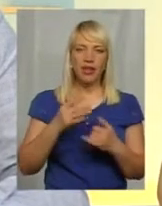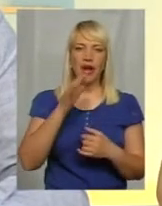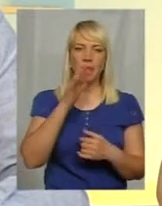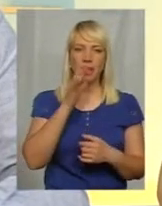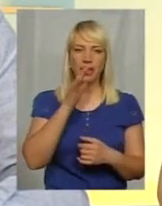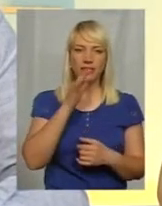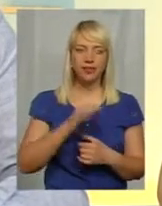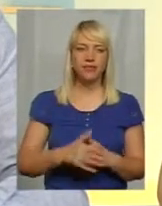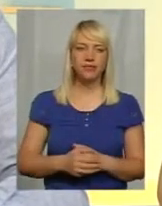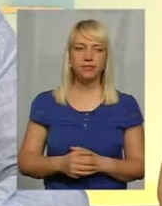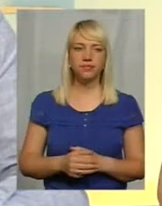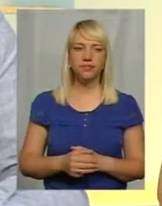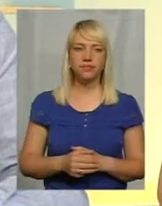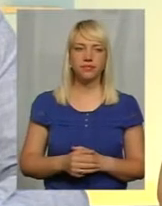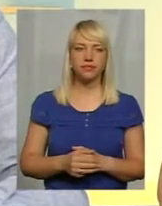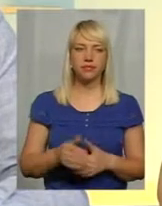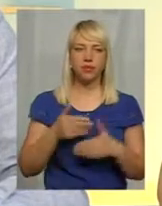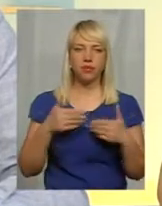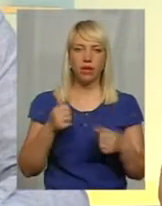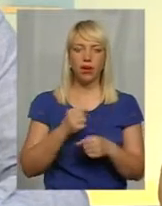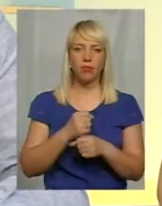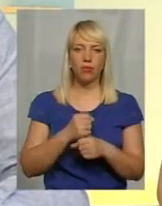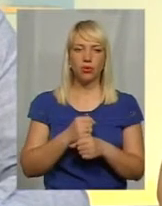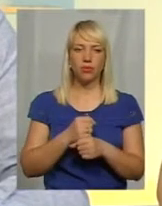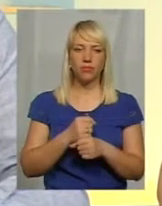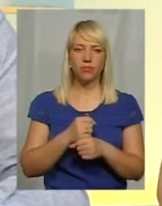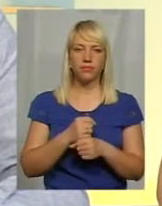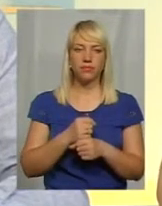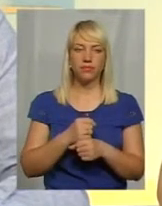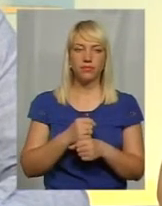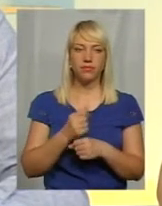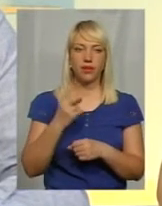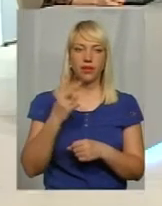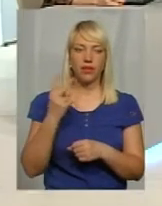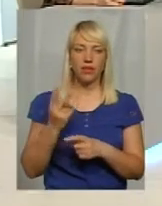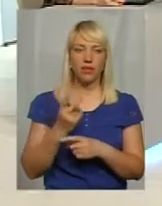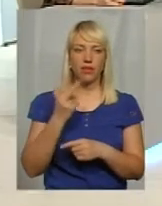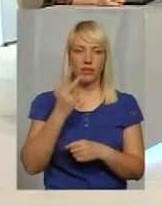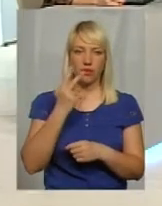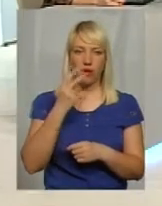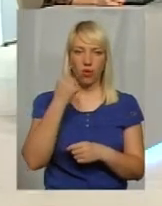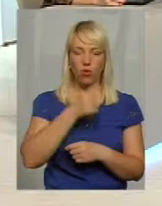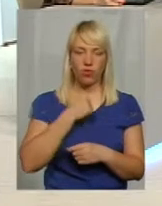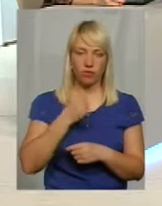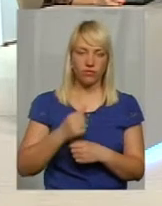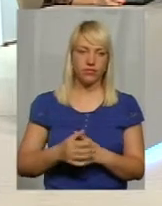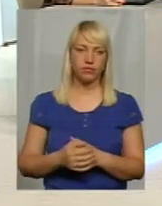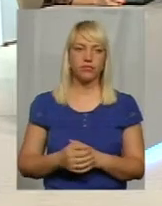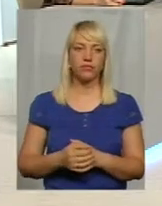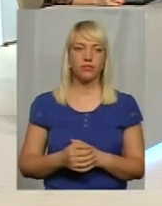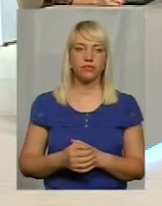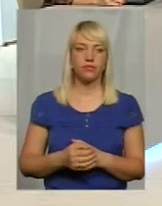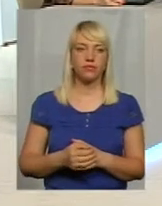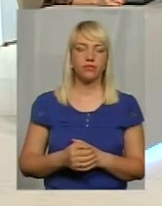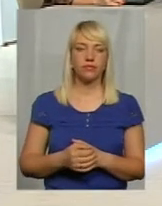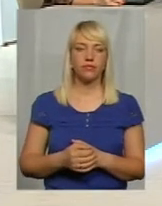данний момент ми роботаємо вже 2 роки, ні? Около 2 роки. Ну, трошки